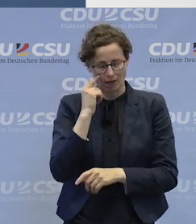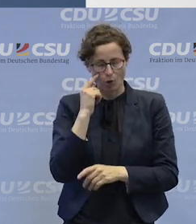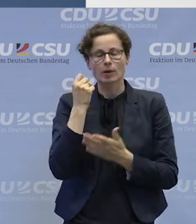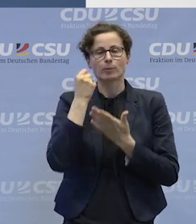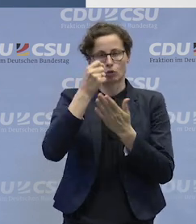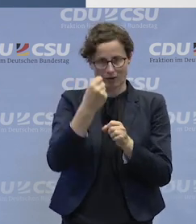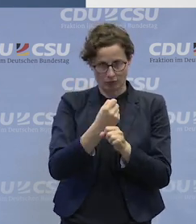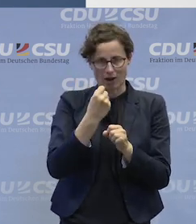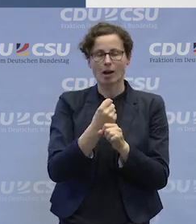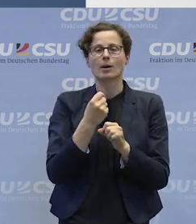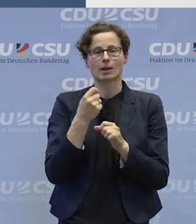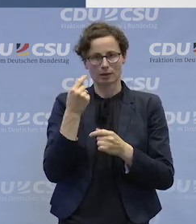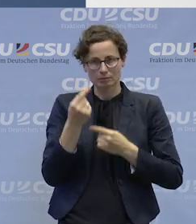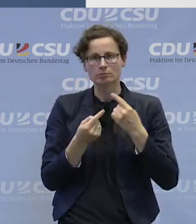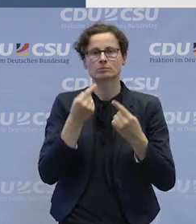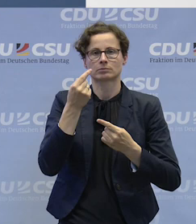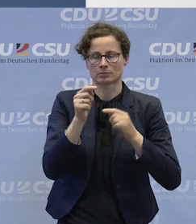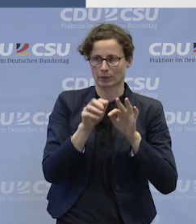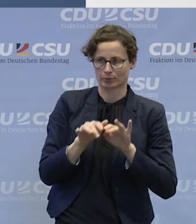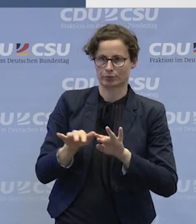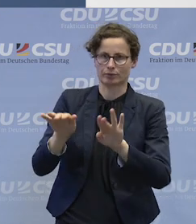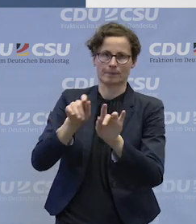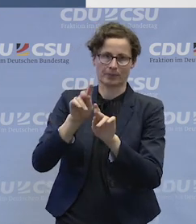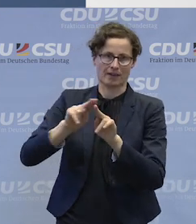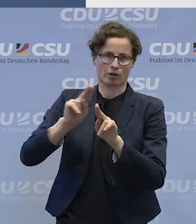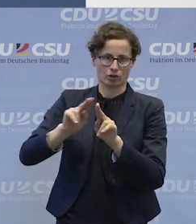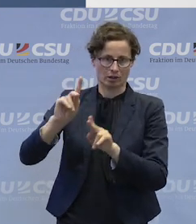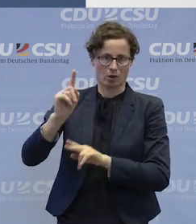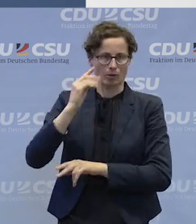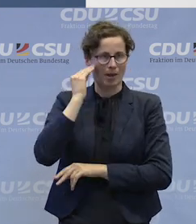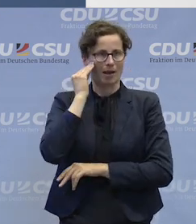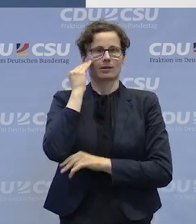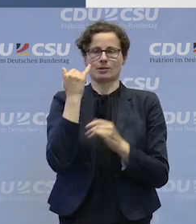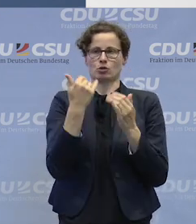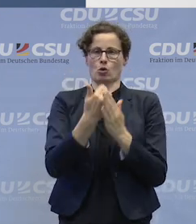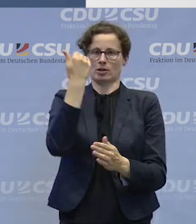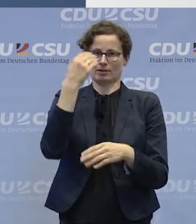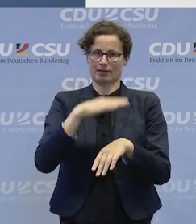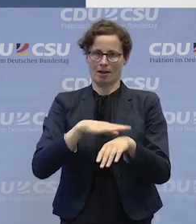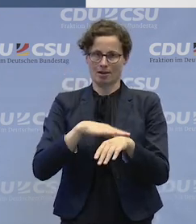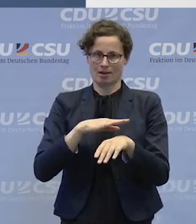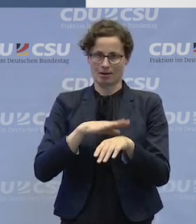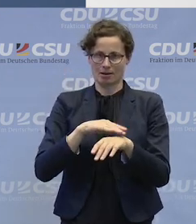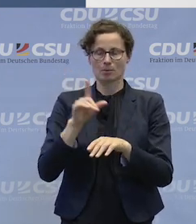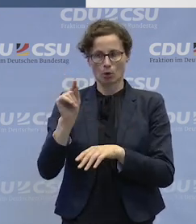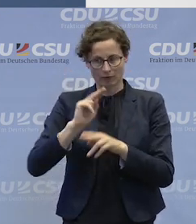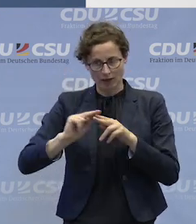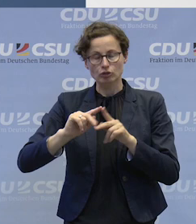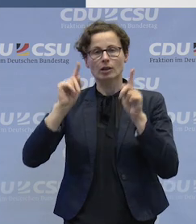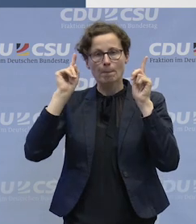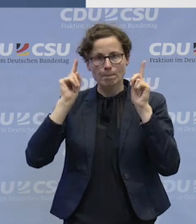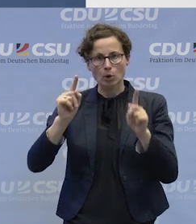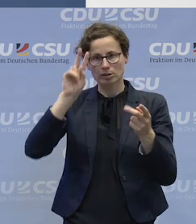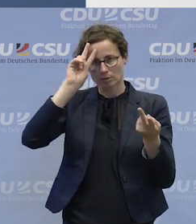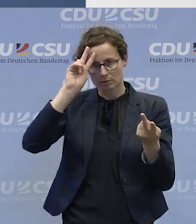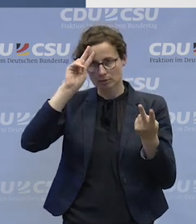und dauerhaft auf dem Arbeitsmarkt bleibt, durch das Budget, dann ist es auch ein Erfolg der Werkstatt. Und das sehe ich als wichtigen